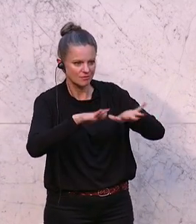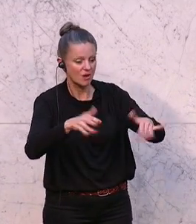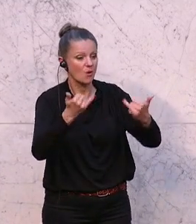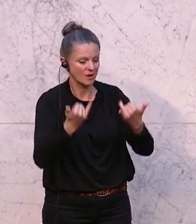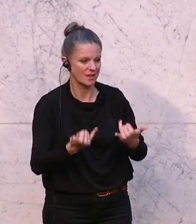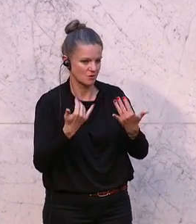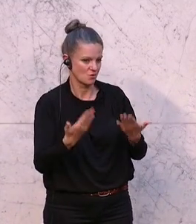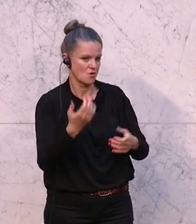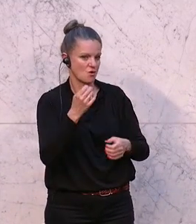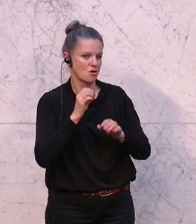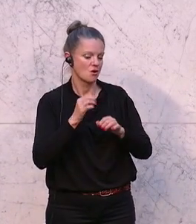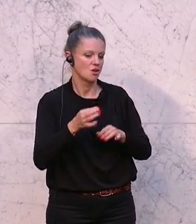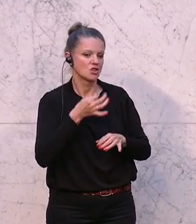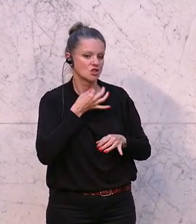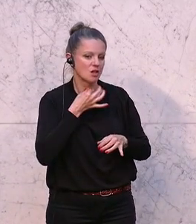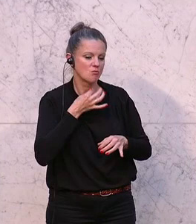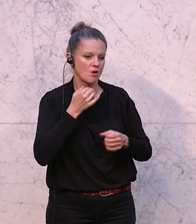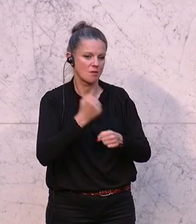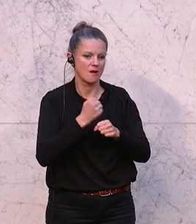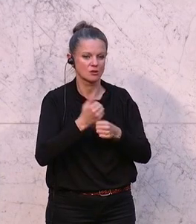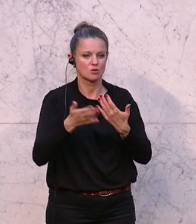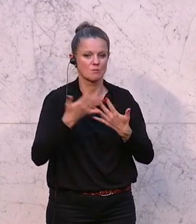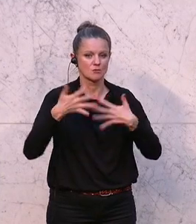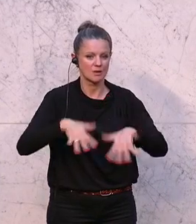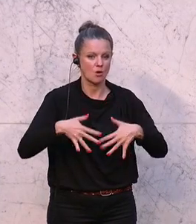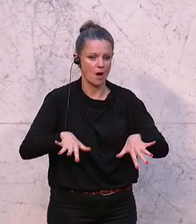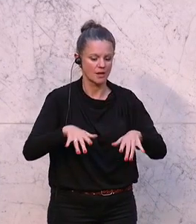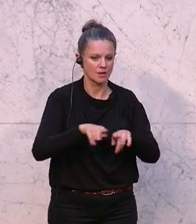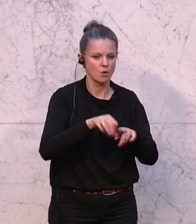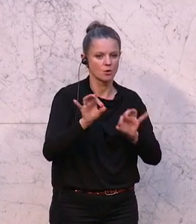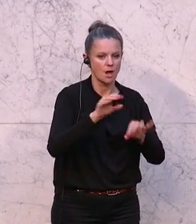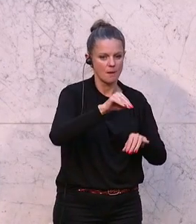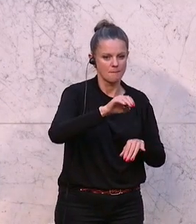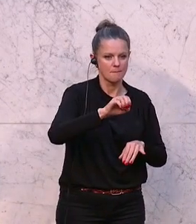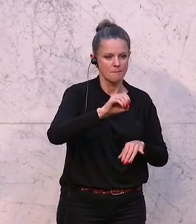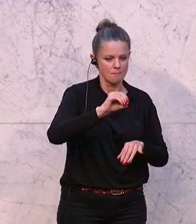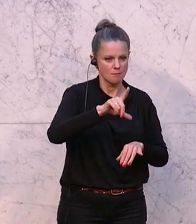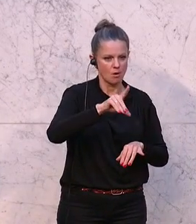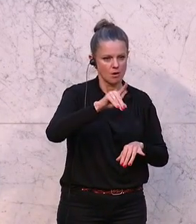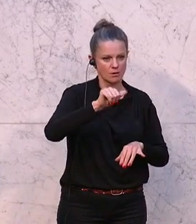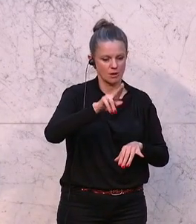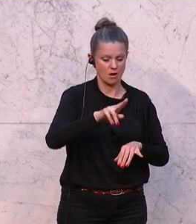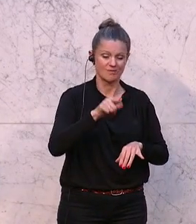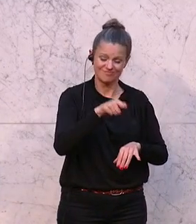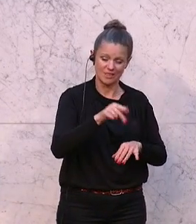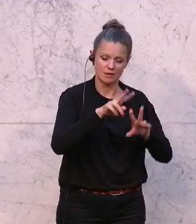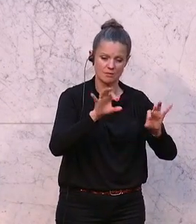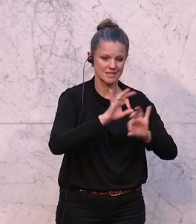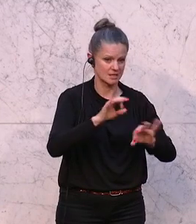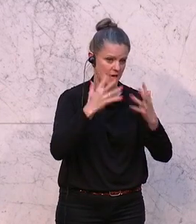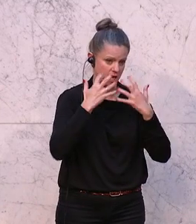jetzt gerade auch eben in Georgien oder in Moldau spürbar sind. Deswegen, es ist ein sehr, sehr ernstes Thema. Es geht nicht